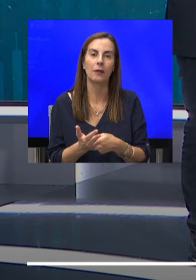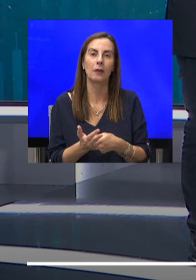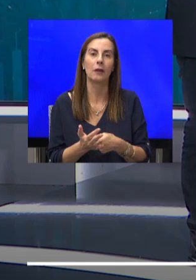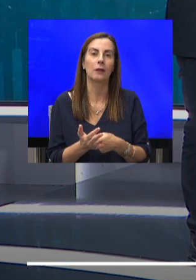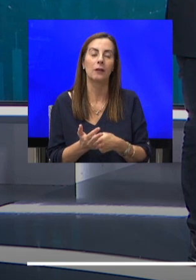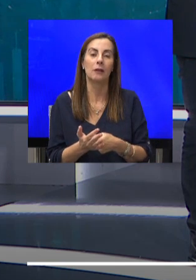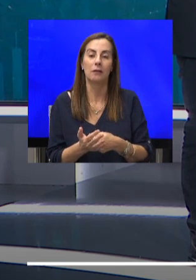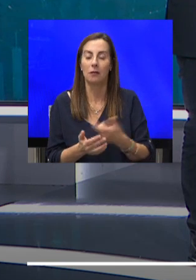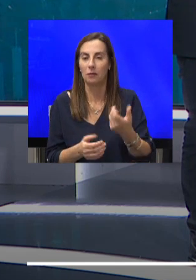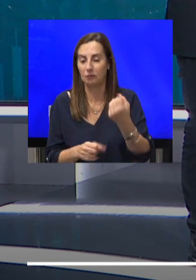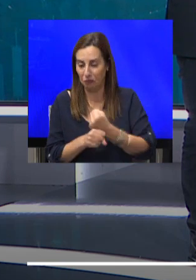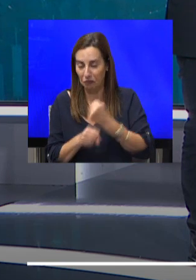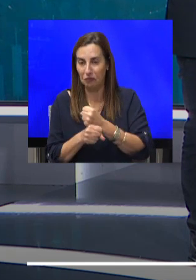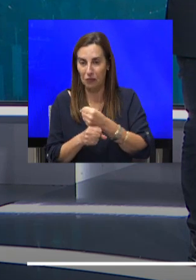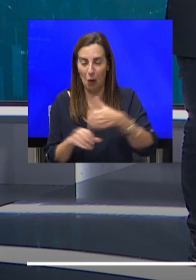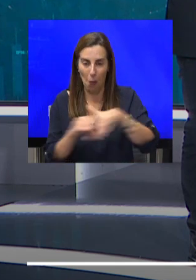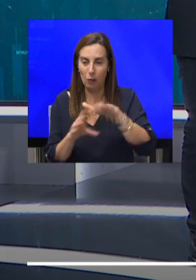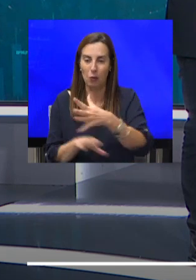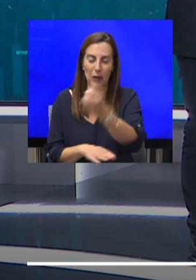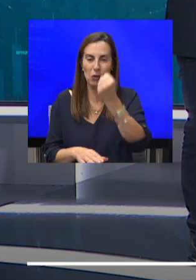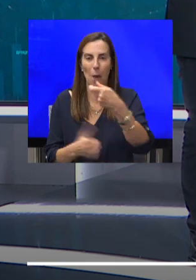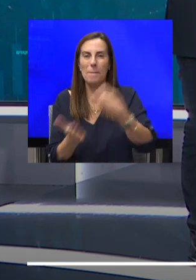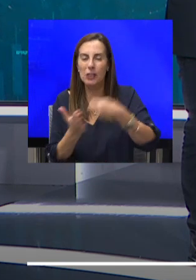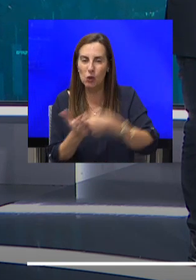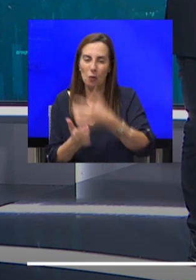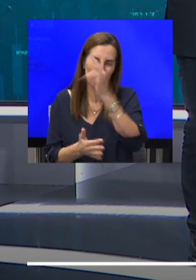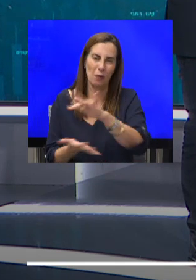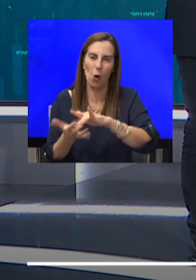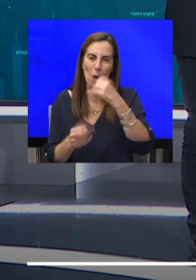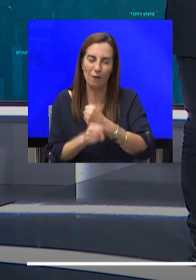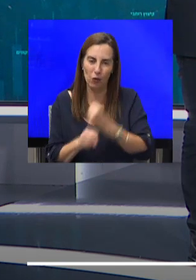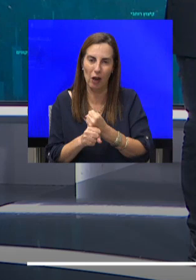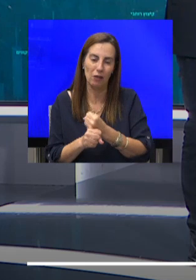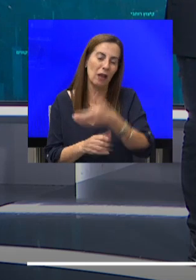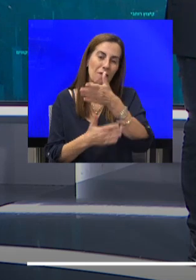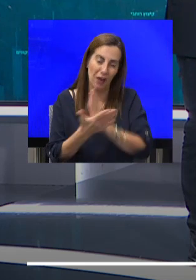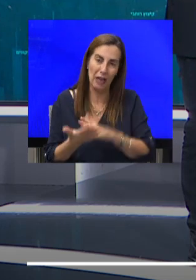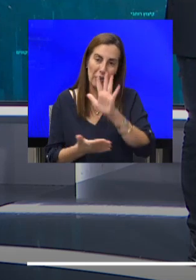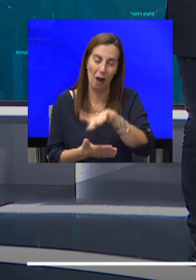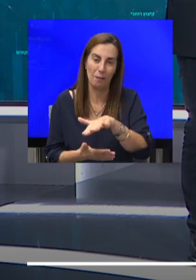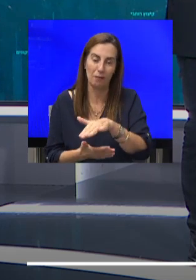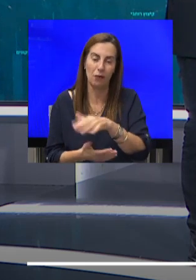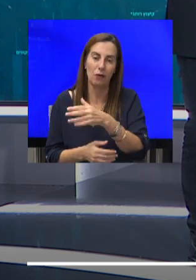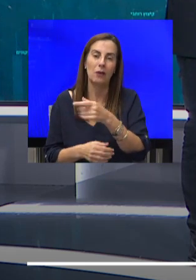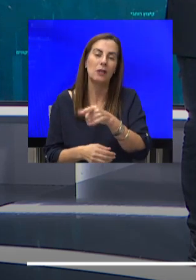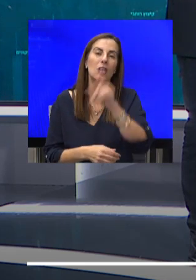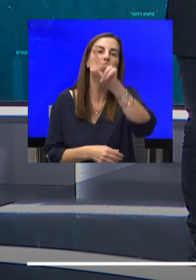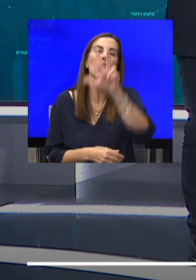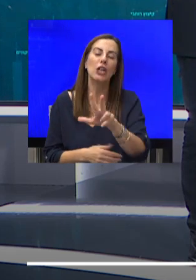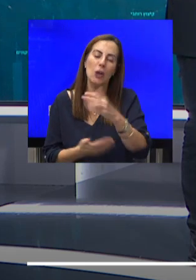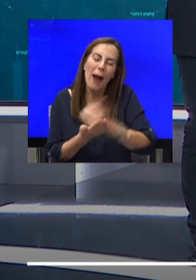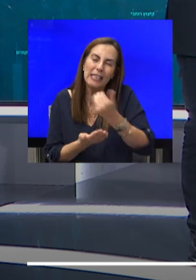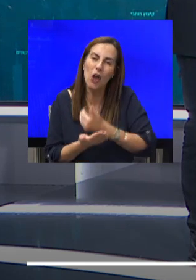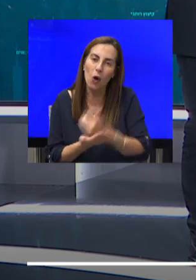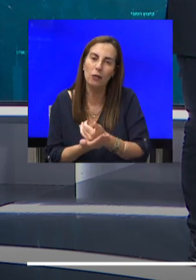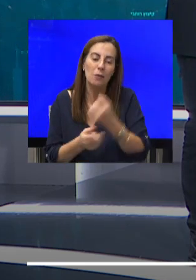את הפיצויים כשמוזבים את מקום העבודה, אנחנו מכירים את זה, וחלק לא קטן גם מממש את זה, זה בערך שליש מחיסכון, עשו את ההגבלה הזו גם